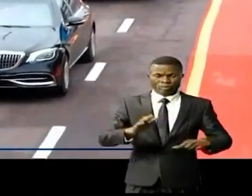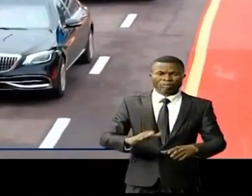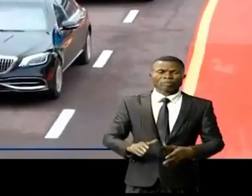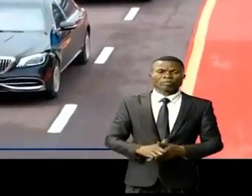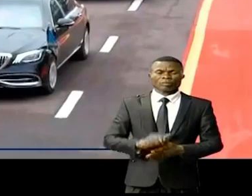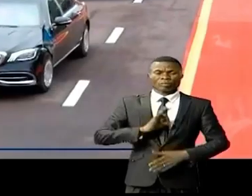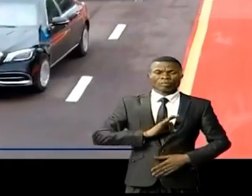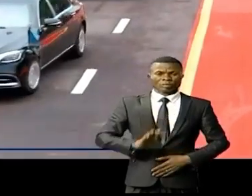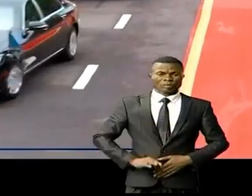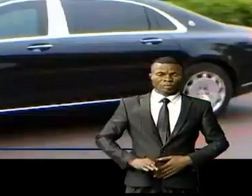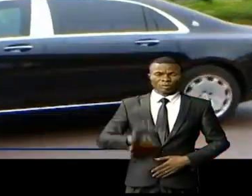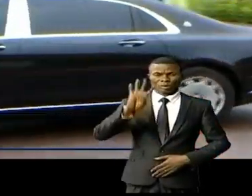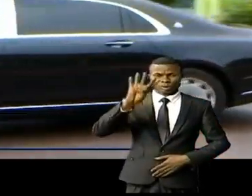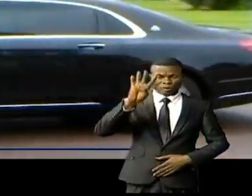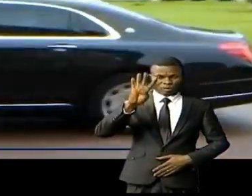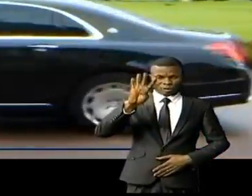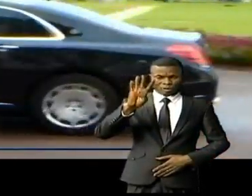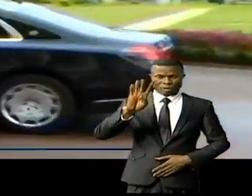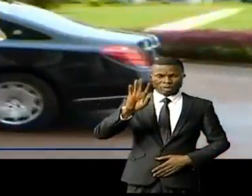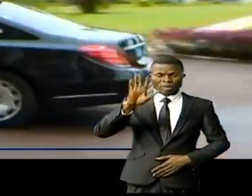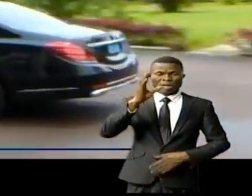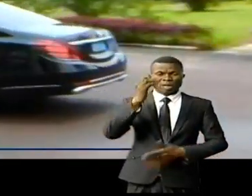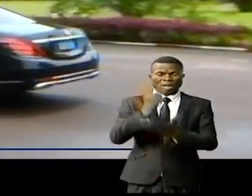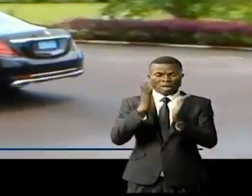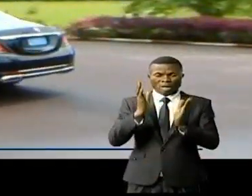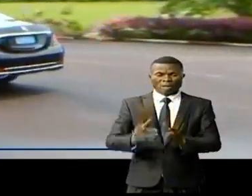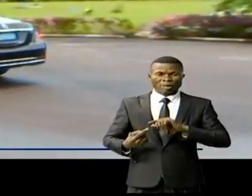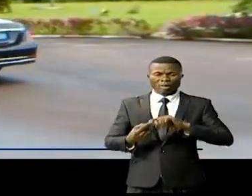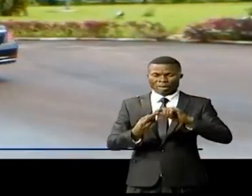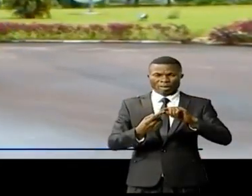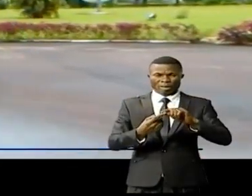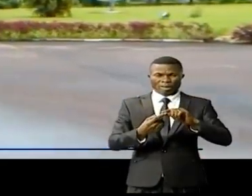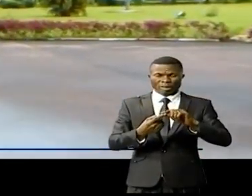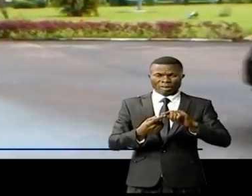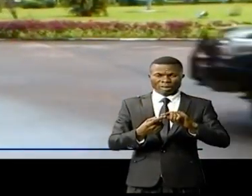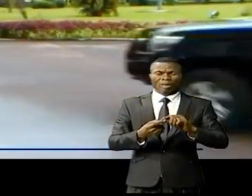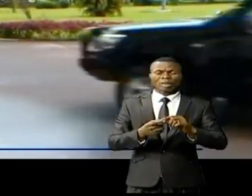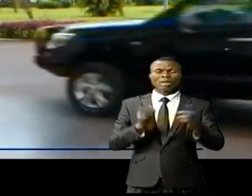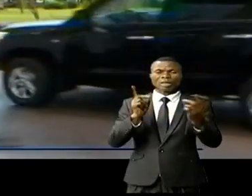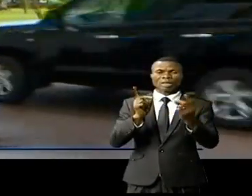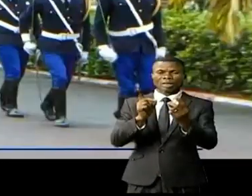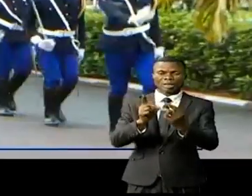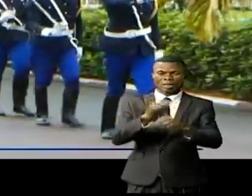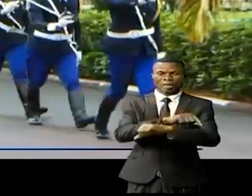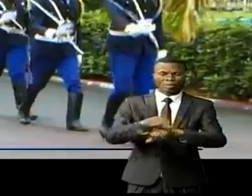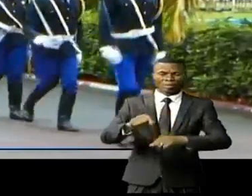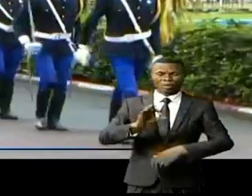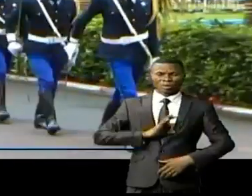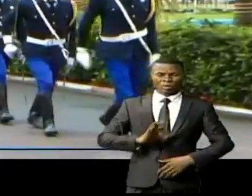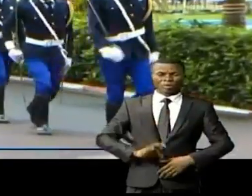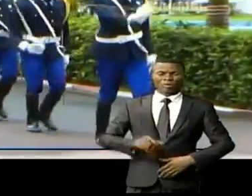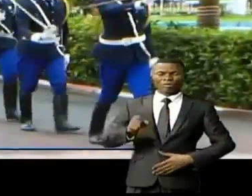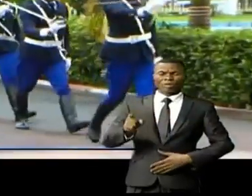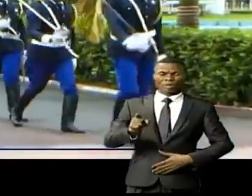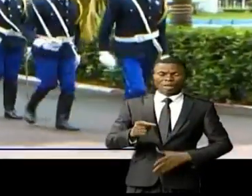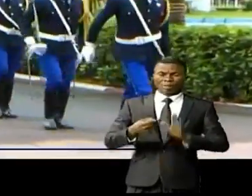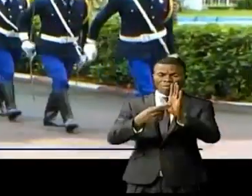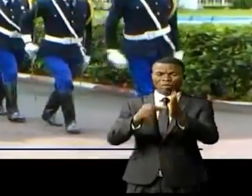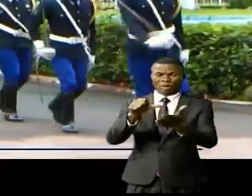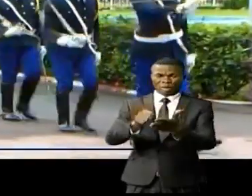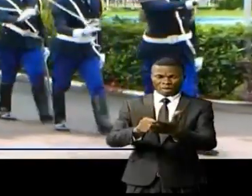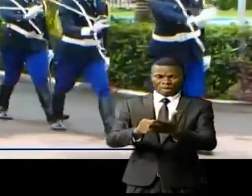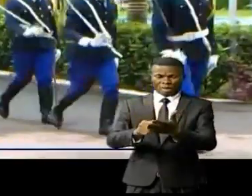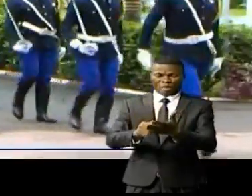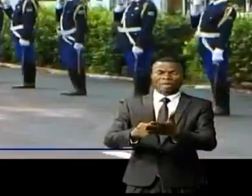c'est jeudi, cinq ambassadeurs extraordinaires et plénipotentiaires ont frappé les portillons pour présenter leurs lettres de créances. La cérémonie